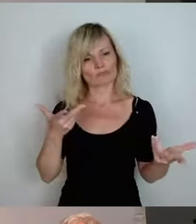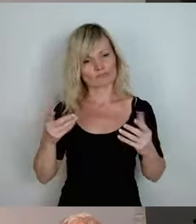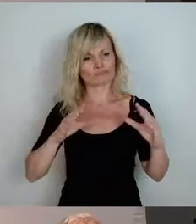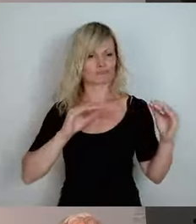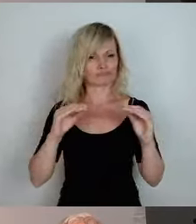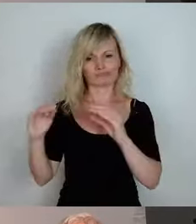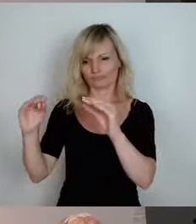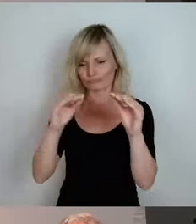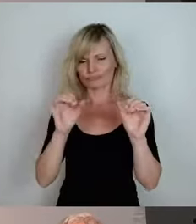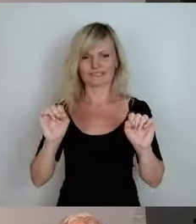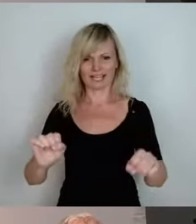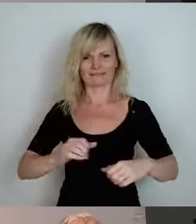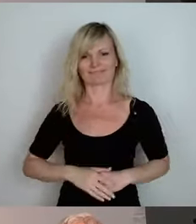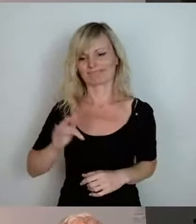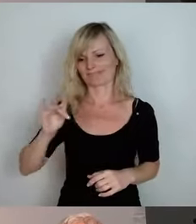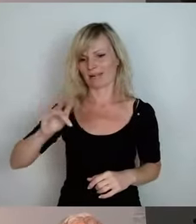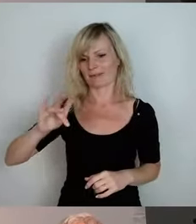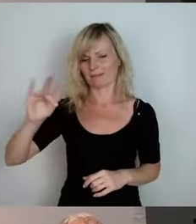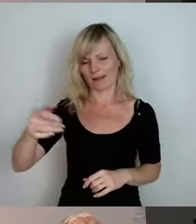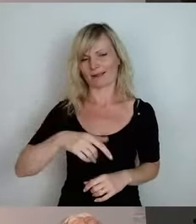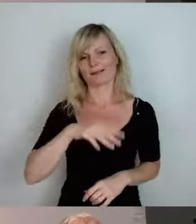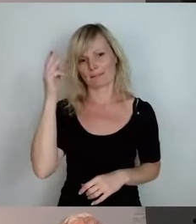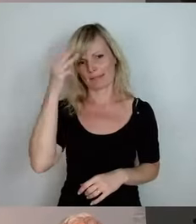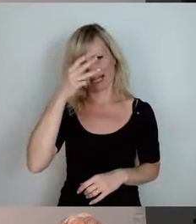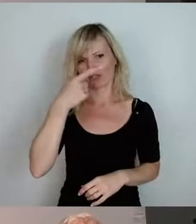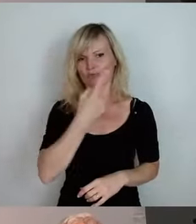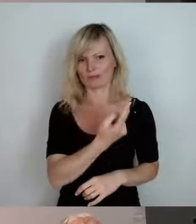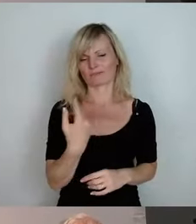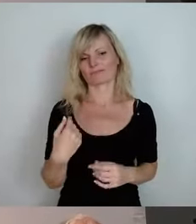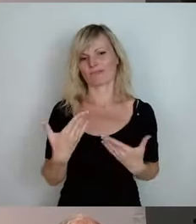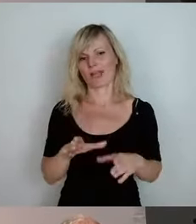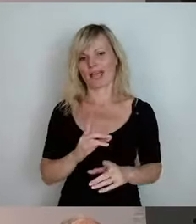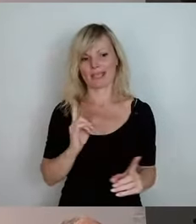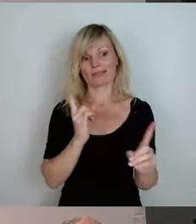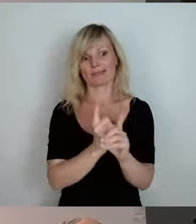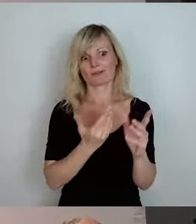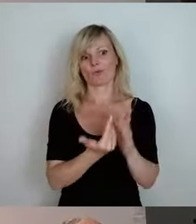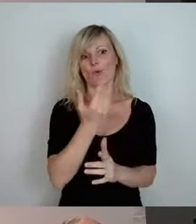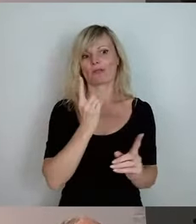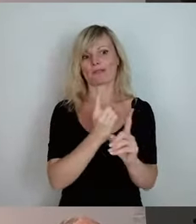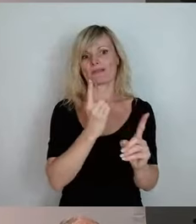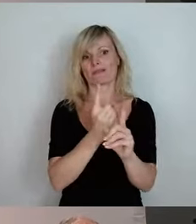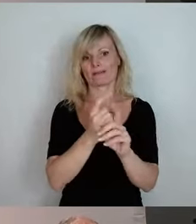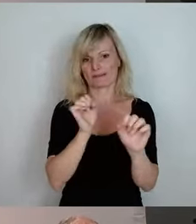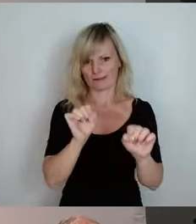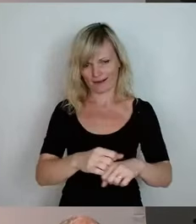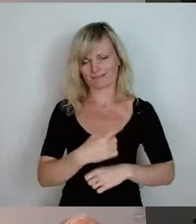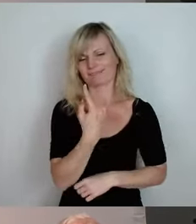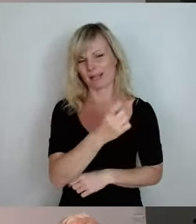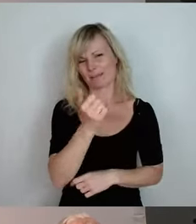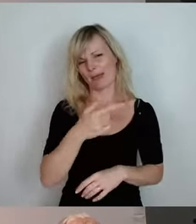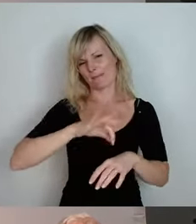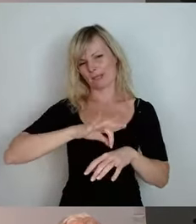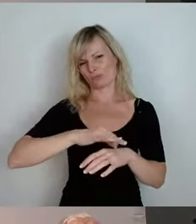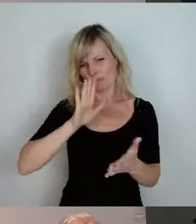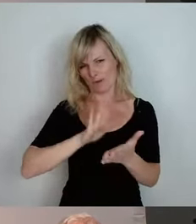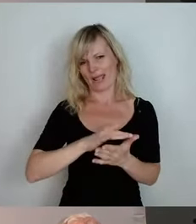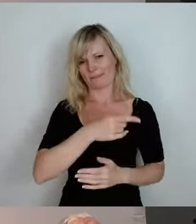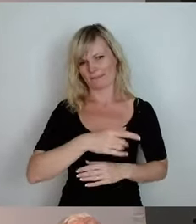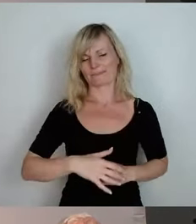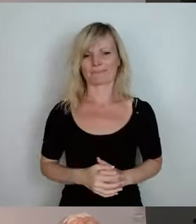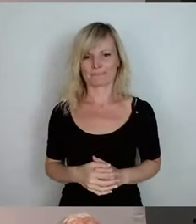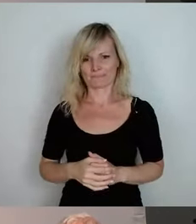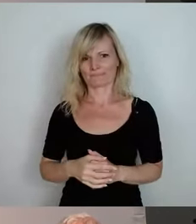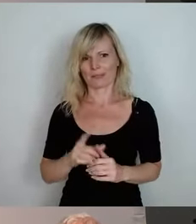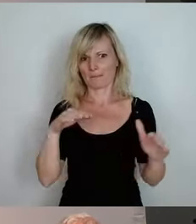Und ab und zu ist vielleicht auch der Michael Kretschmer mal frei für einen neuen Gesprächspartner. Er wird sicherlich noch ein paar Minuten hier bleiben. Er wird uns nicht